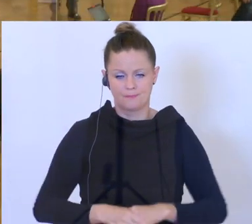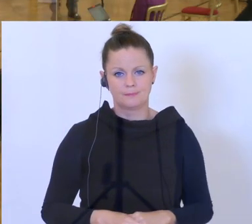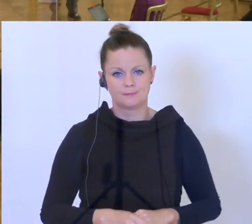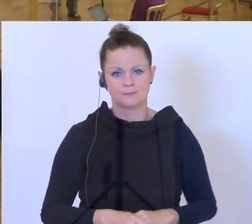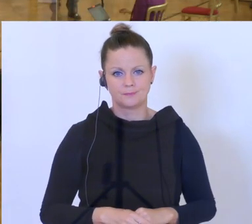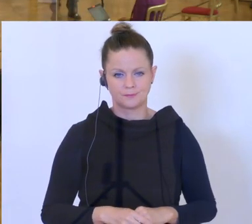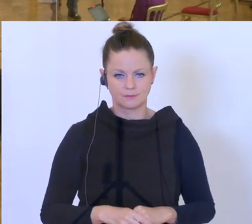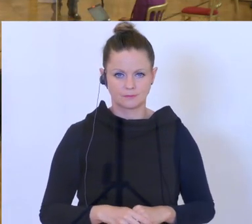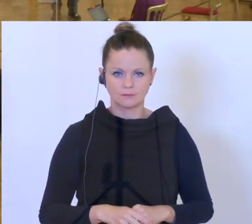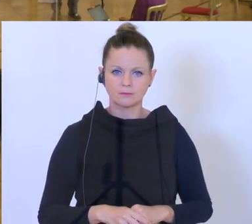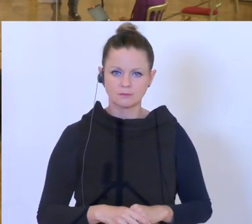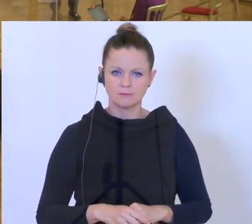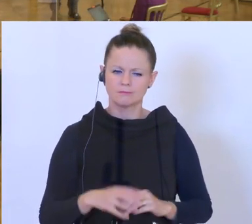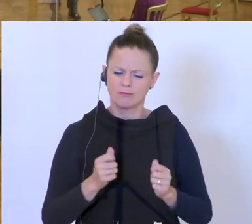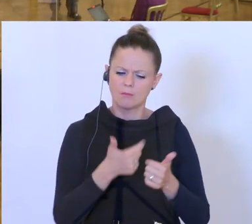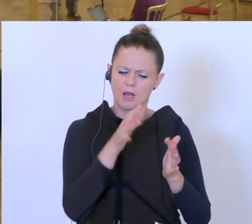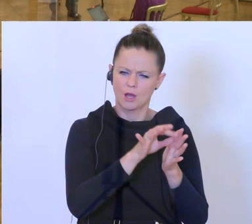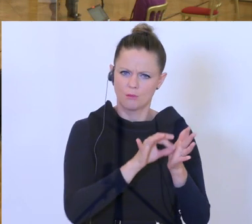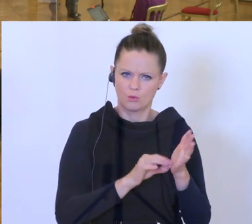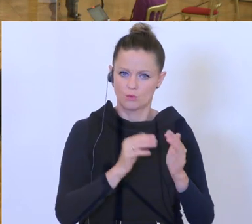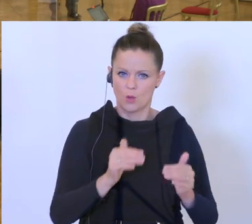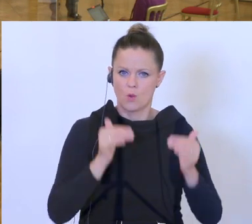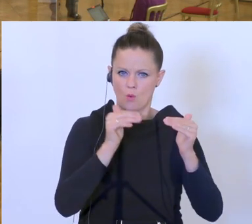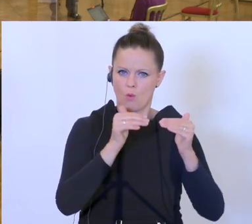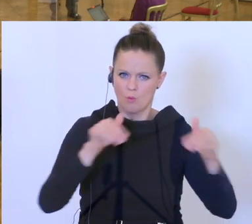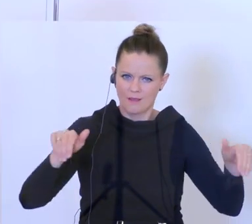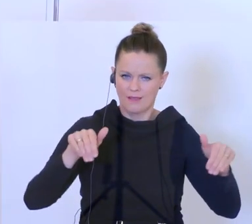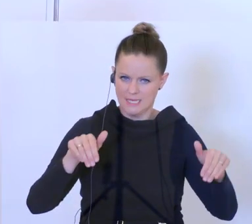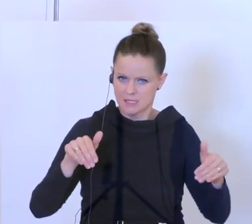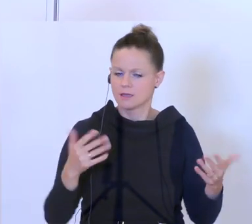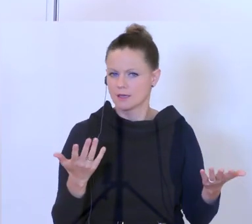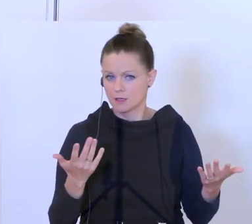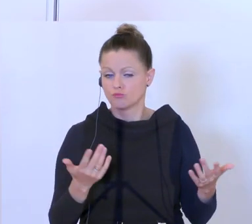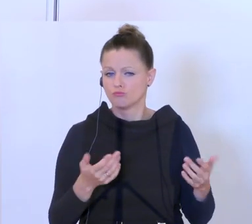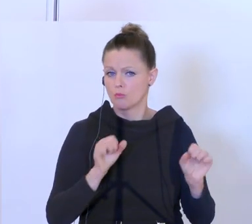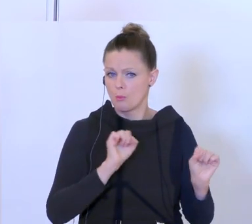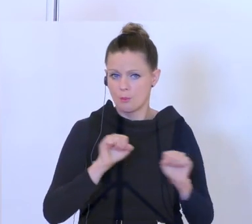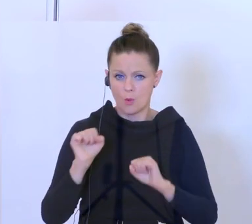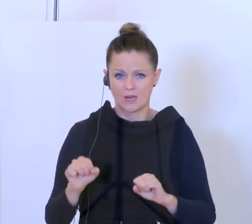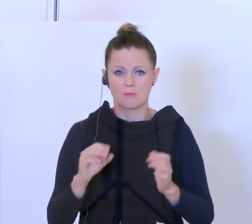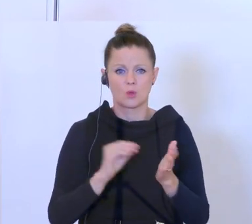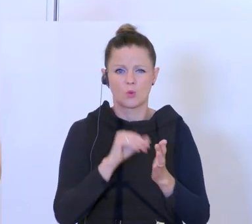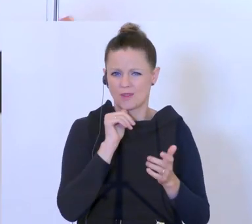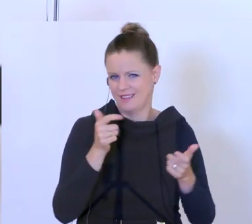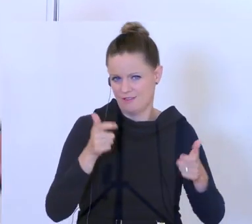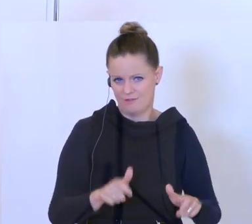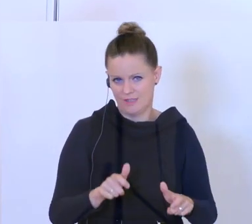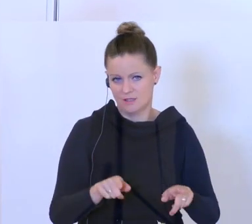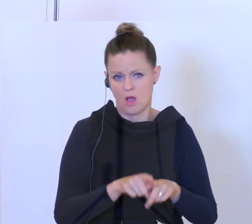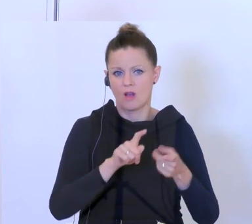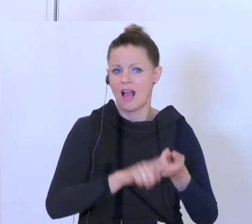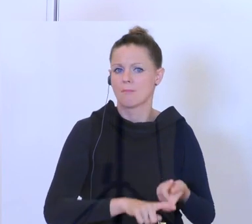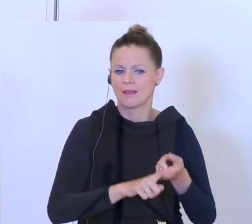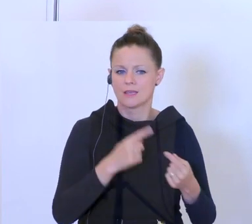Wir haben mehrere Punkte. Obergrenzen sind denkbar, aber noch nicht endgültig festgelegt. Das hängt ja von den